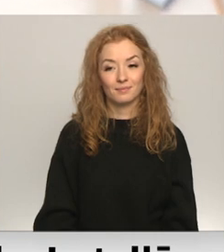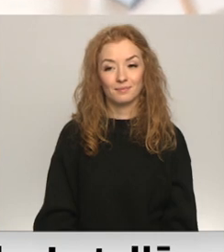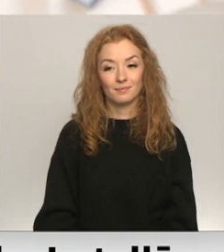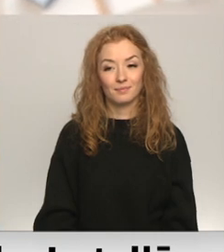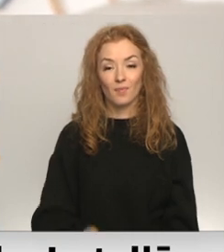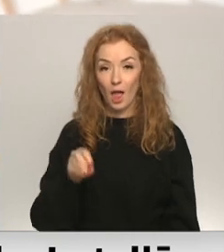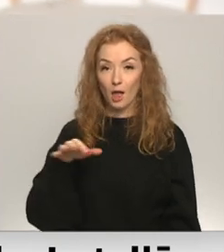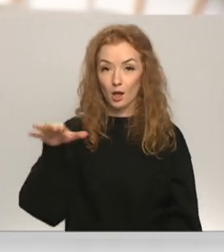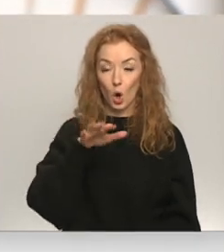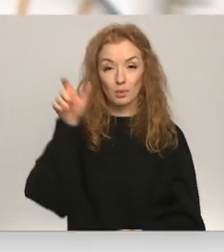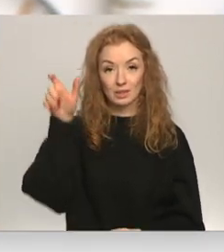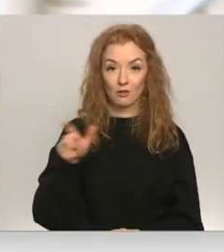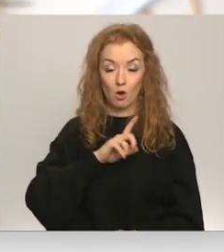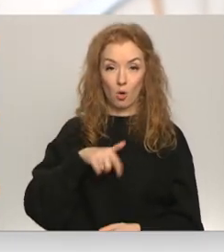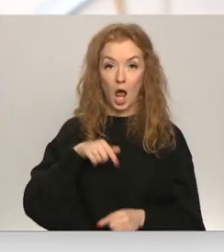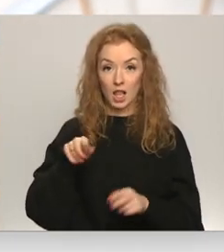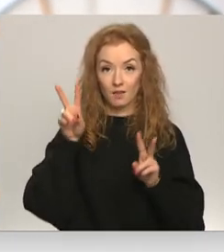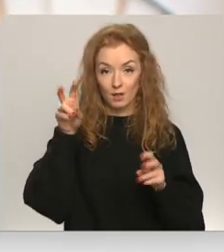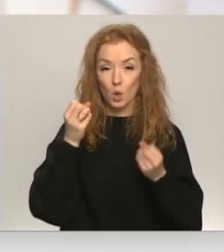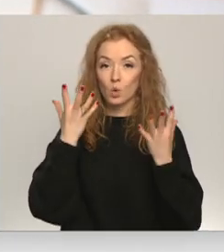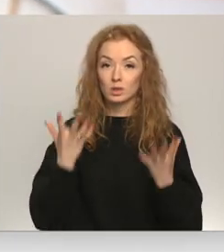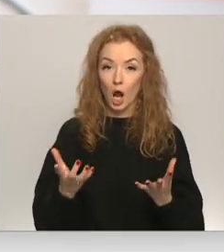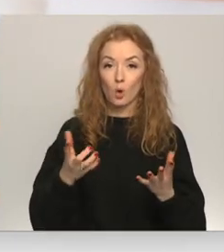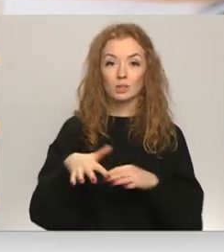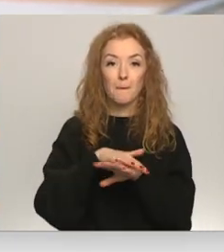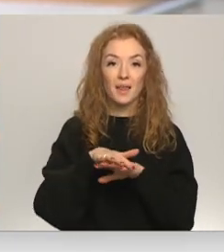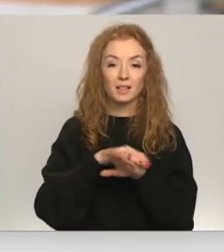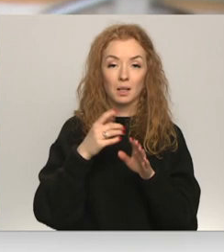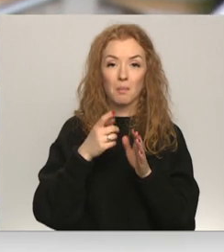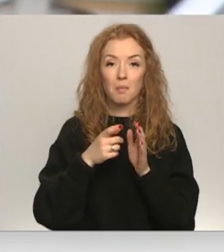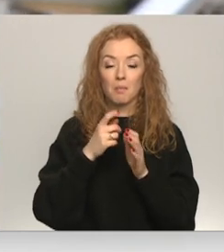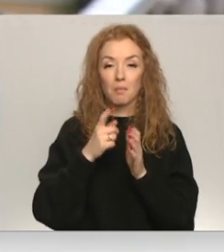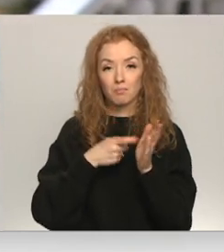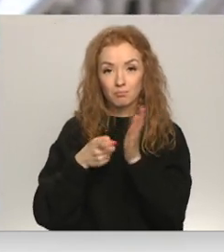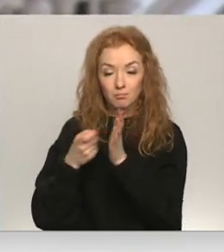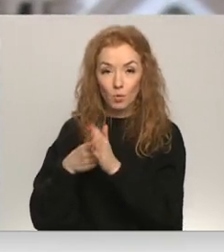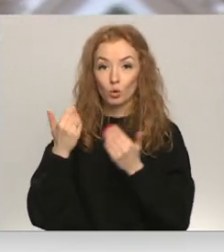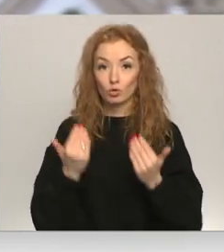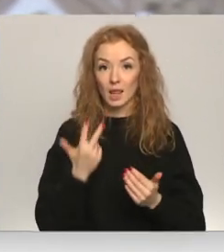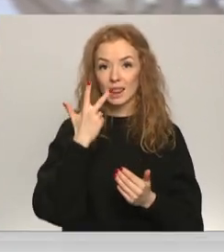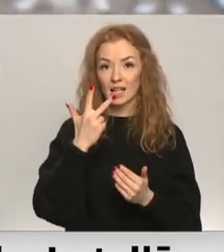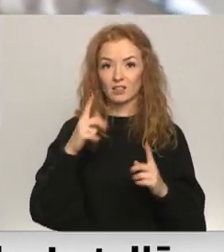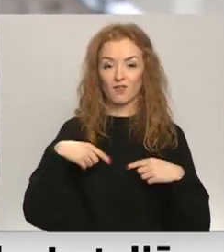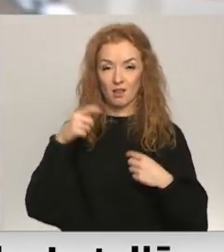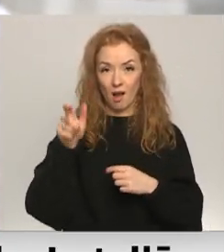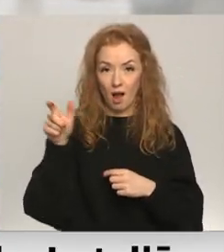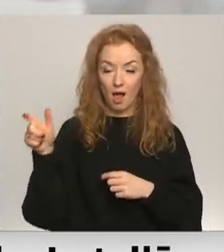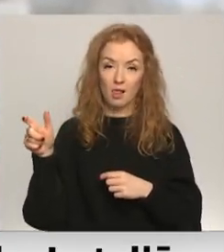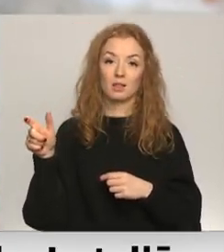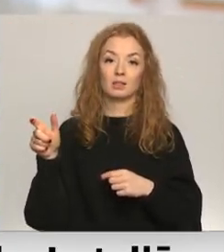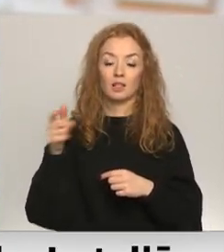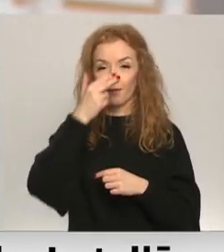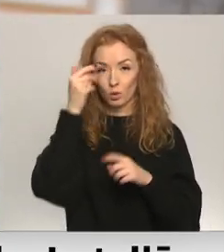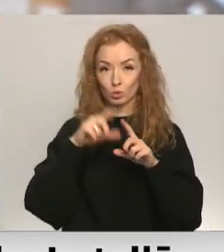Eiropas cilvēki Latvijā noskaidro sabiedrības balsojuma ceļā. Šogad finālā ir trīs kandidāti. Krāslavs Varavīksnes